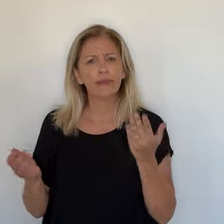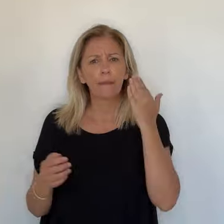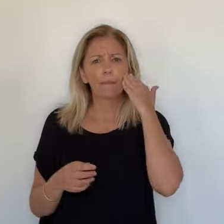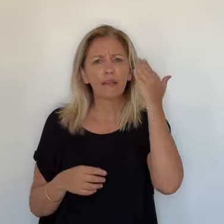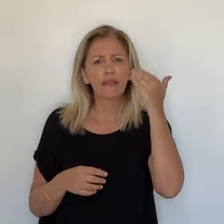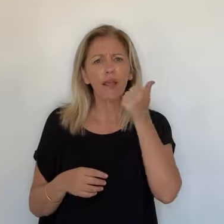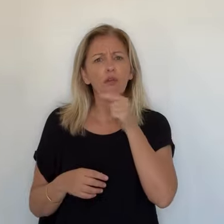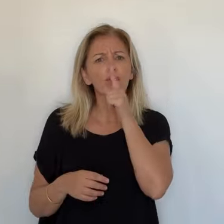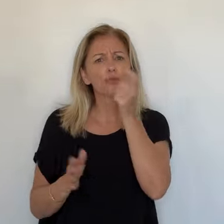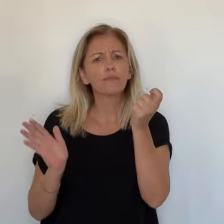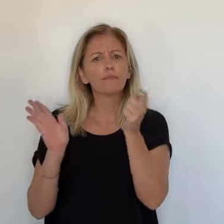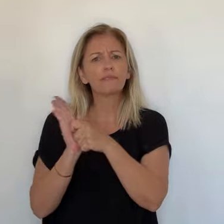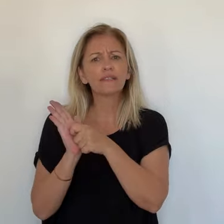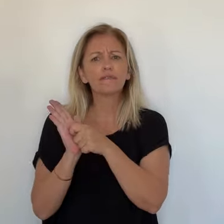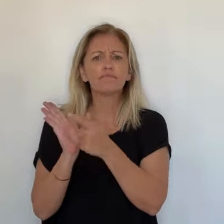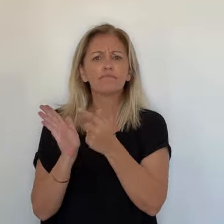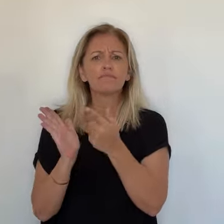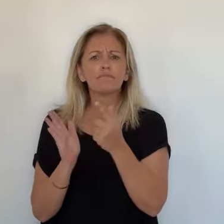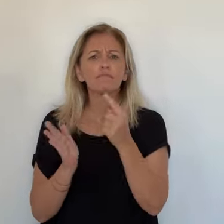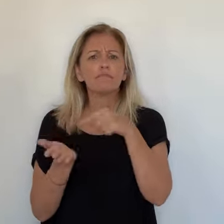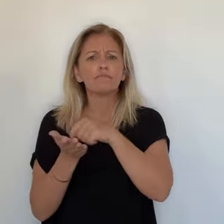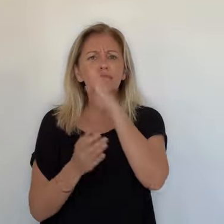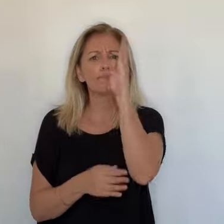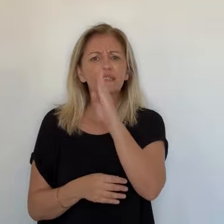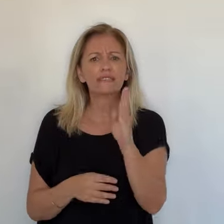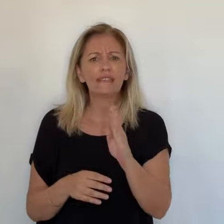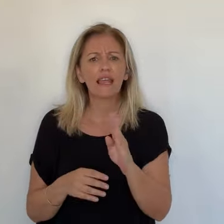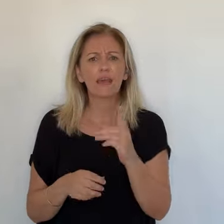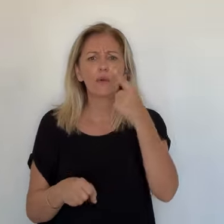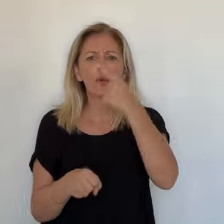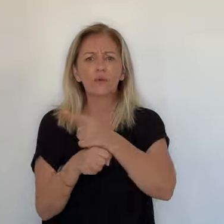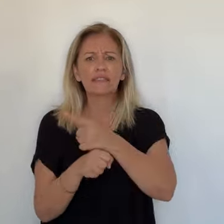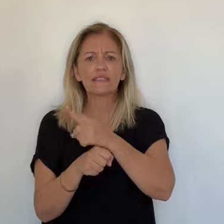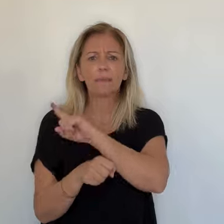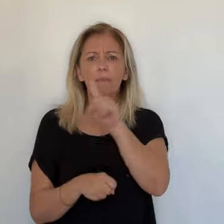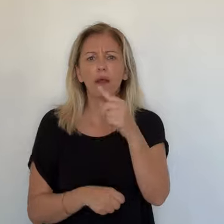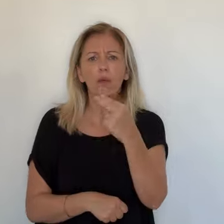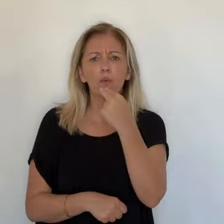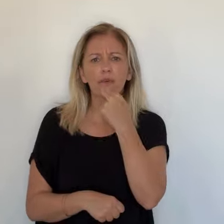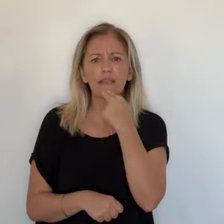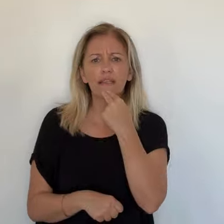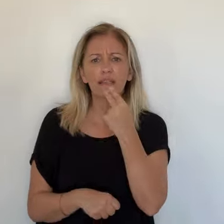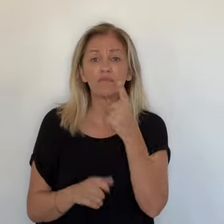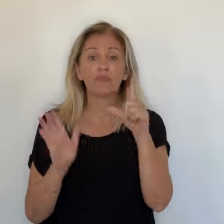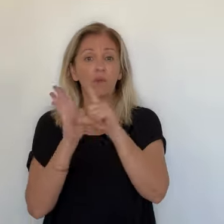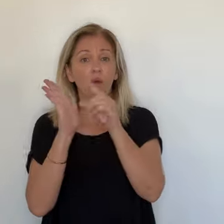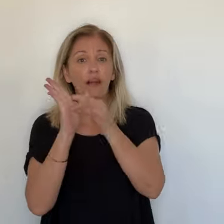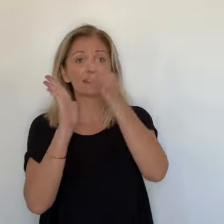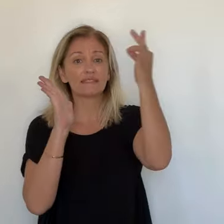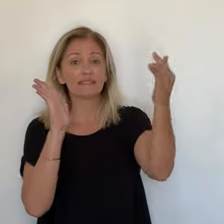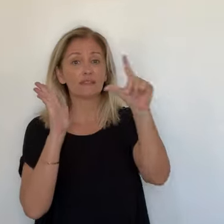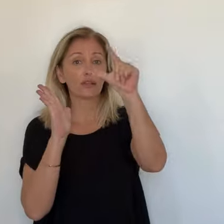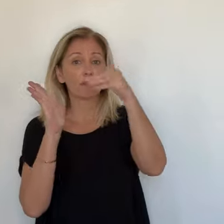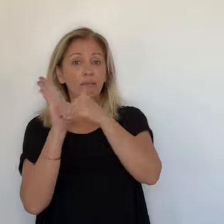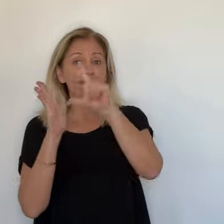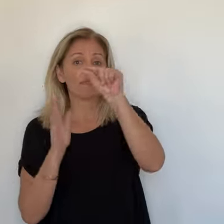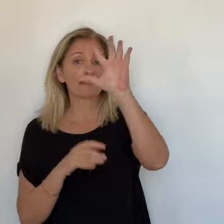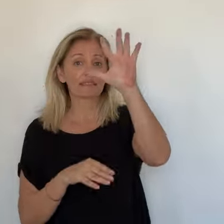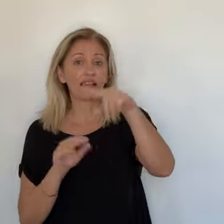'Union des vignerons de l'île de beauté a mené une étude de faisabilité pour récupérer les contenants dans les bars et hôtels et les laver.